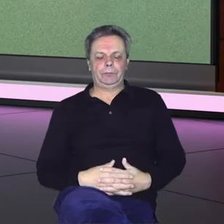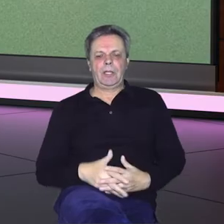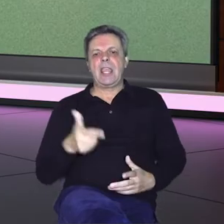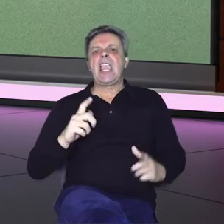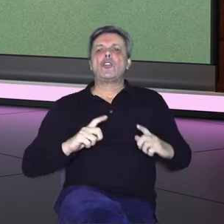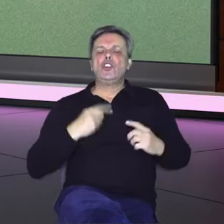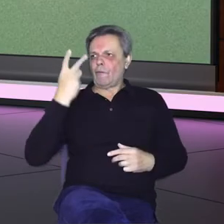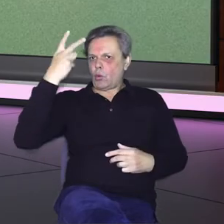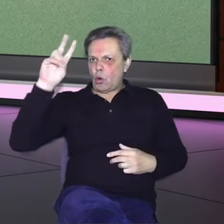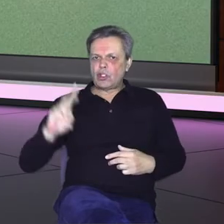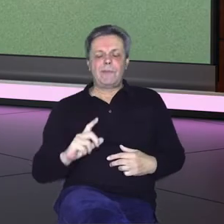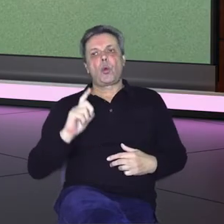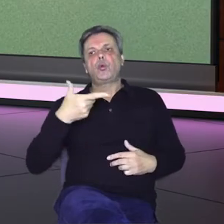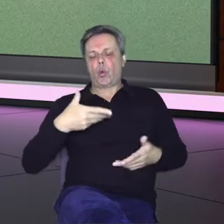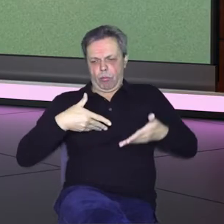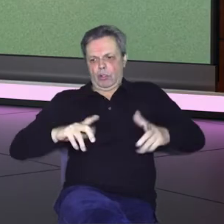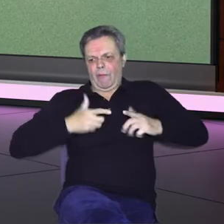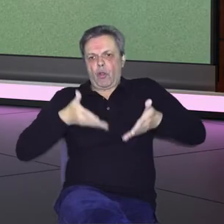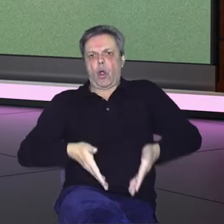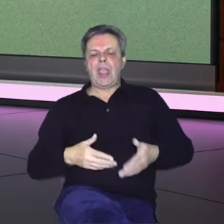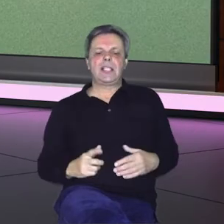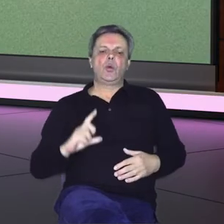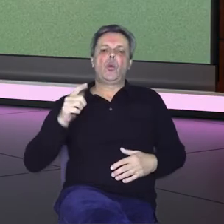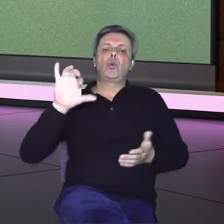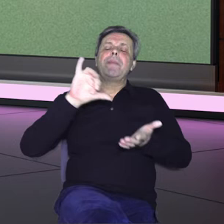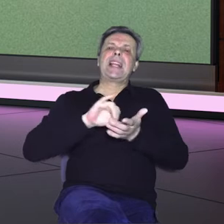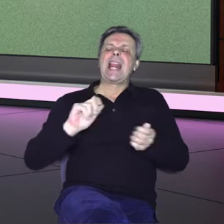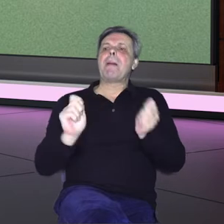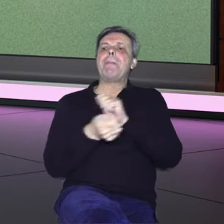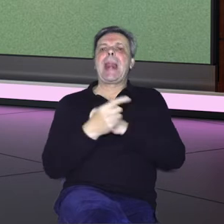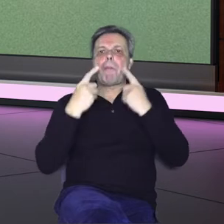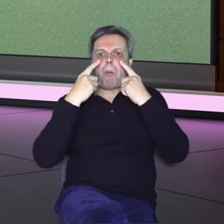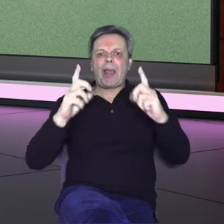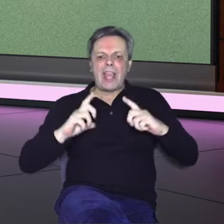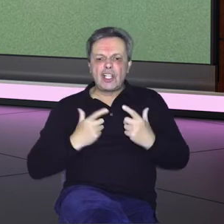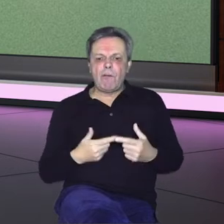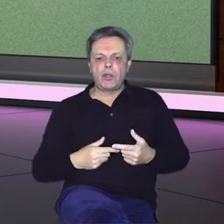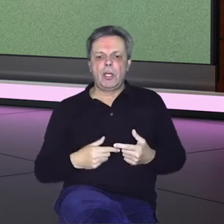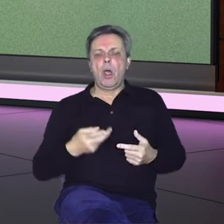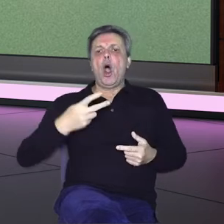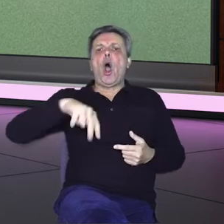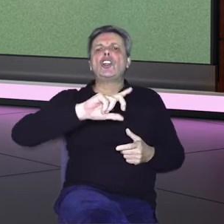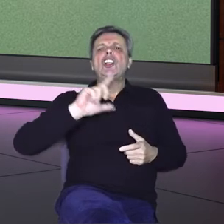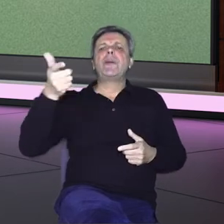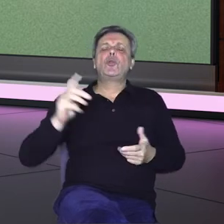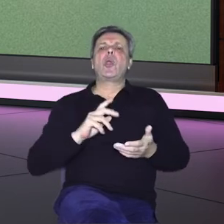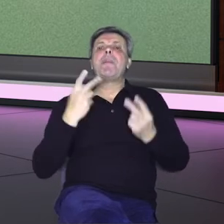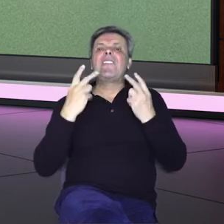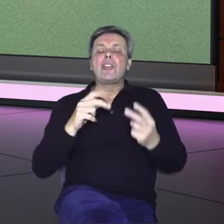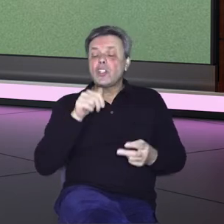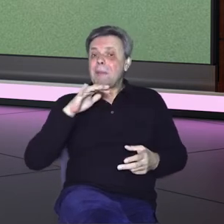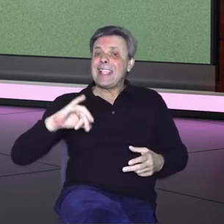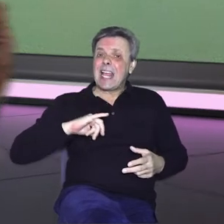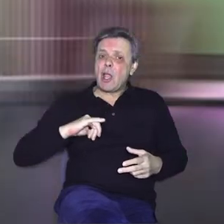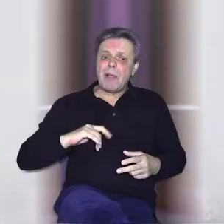Jedno je život u inozemstvu, a drugo kod nas. U drugim sredinama mijenjamo pogled na život, okrećemo se drugim vrijednostima